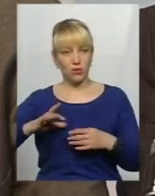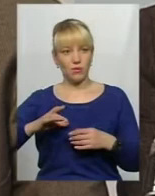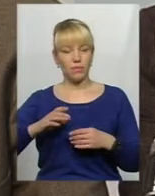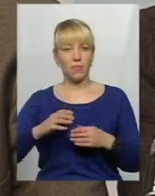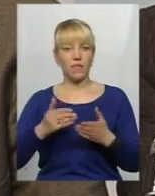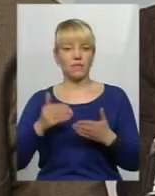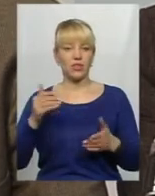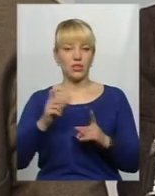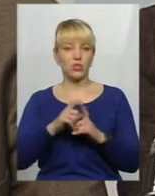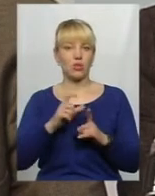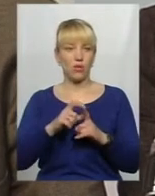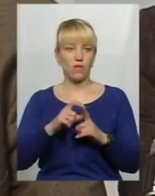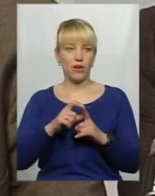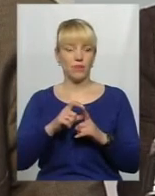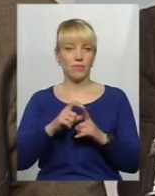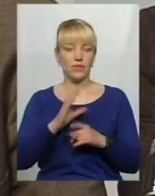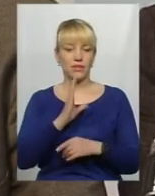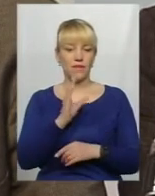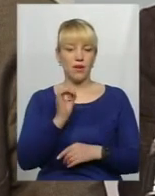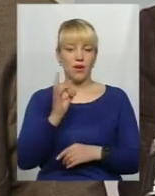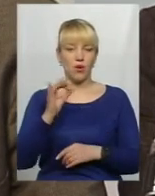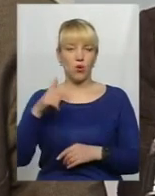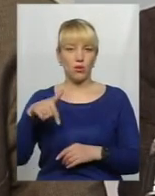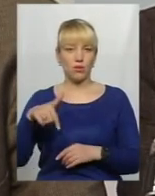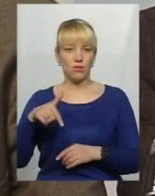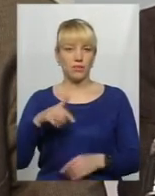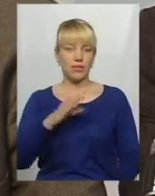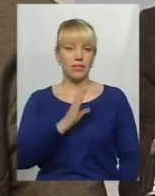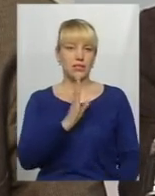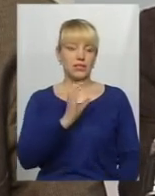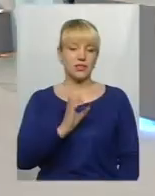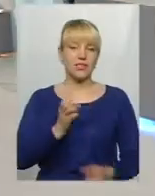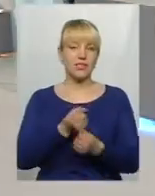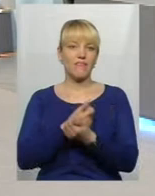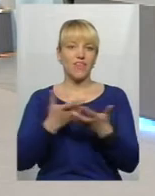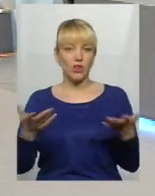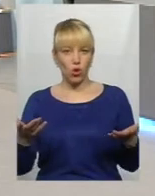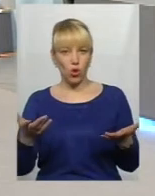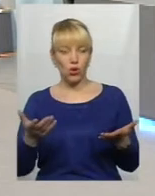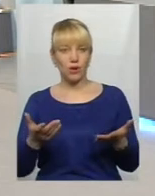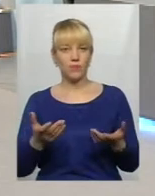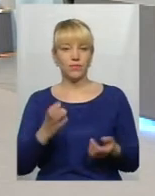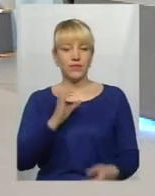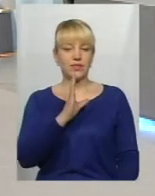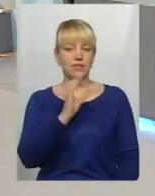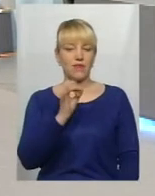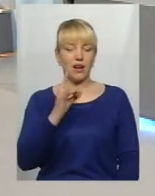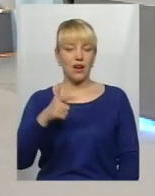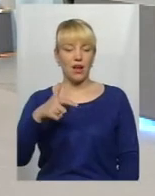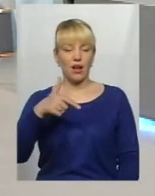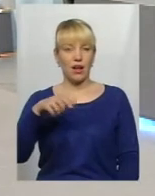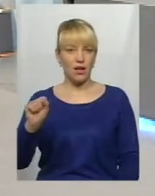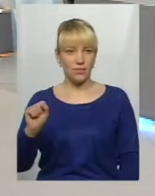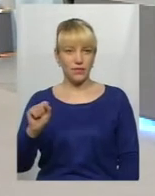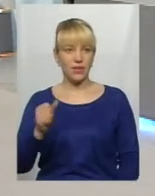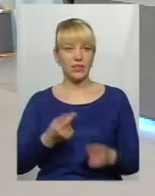слова «сварог», від слова «світло», від слова «сварга» – це щось